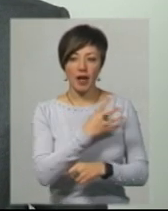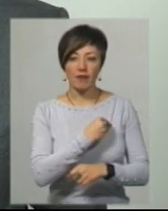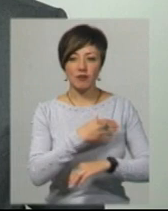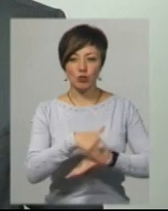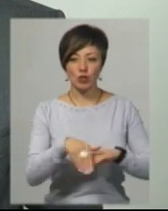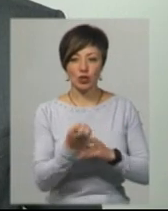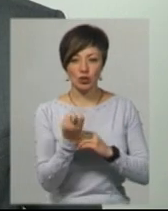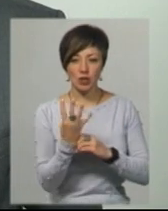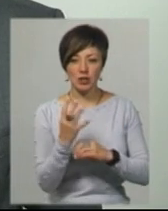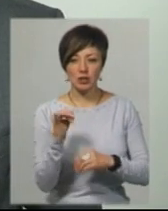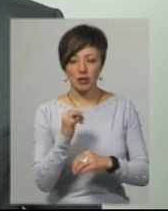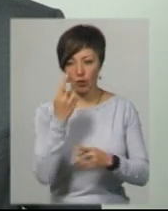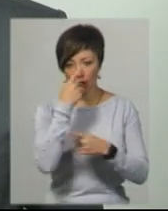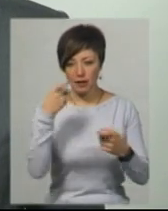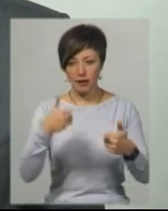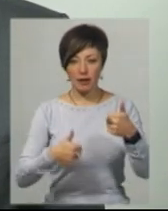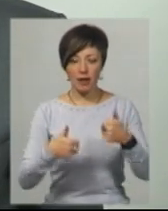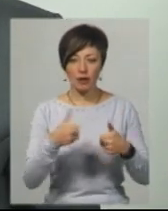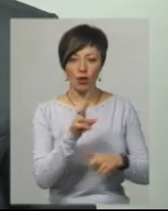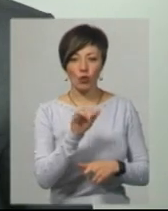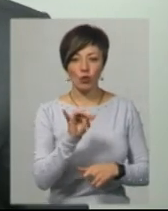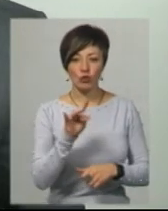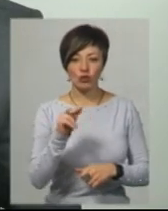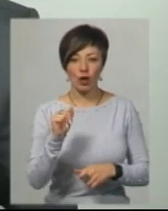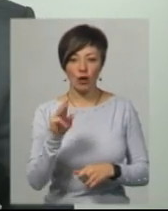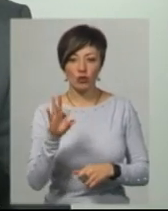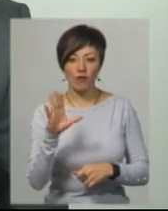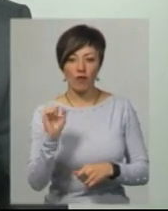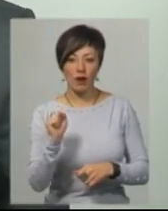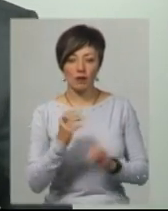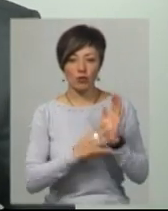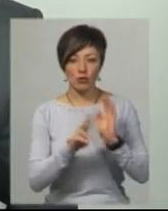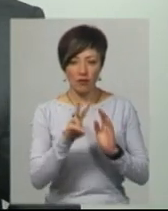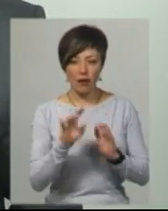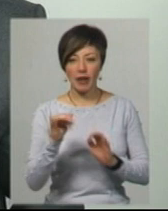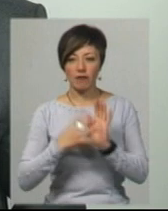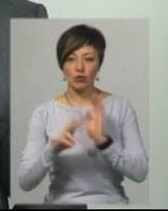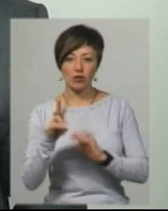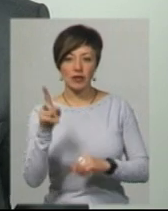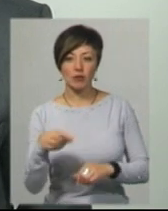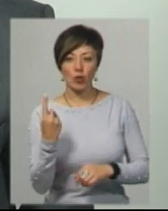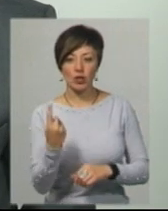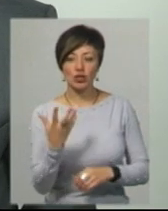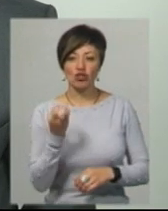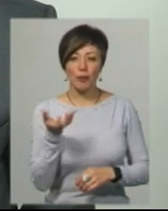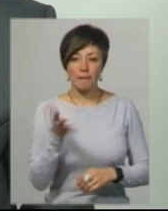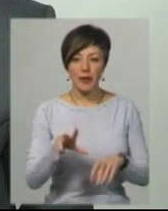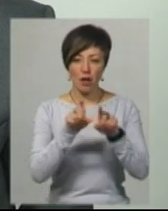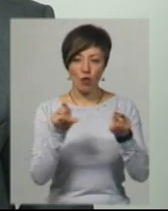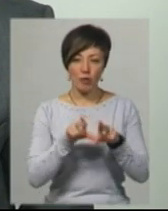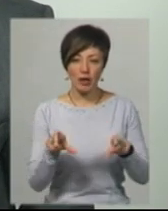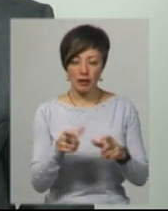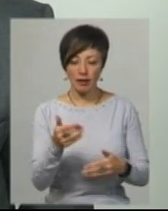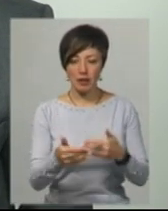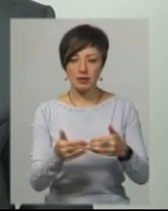14 і оголосили тендер на Курчатова 92-92-1. Ще п'ять об'єктів знаходяться на стадії